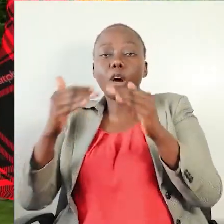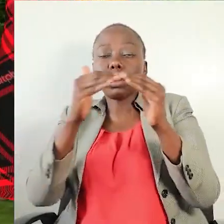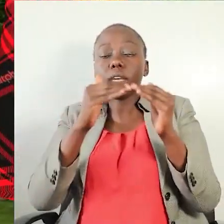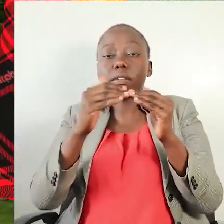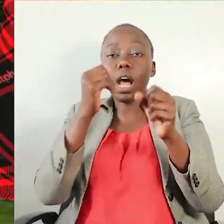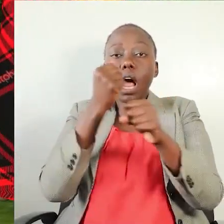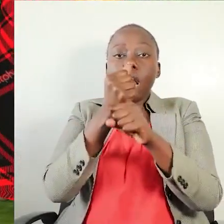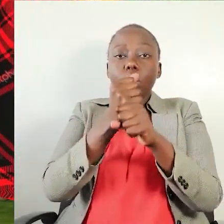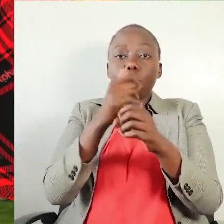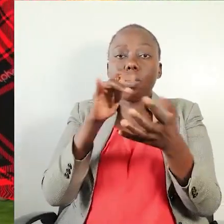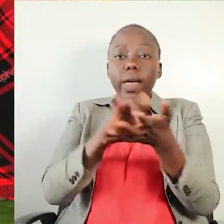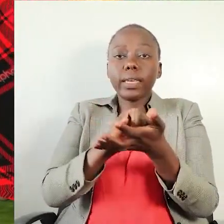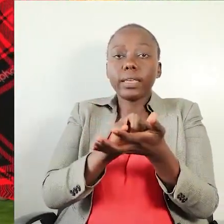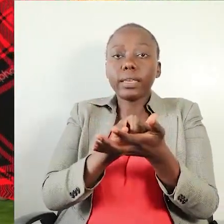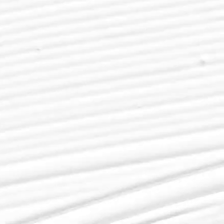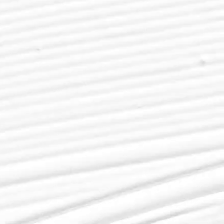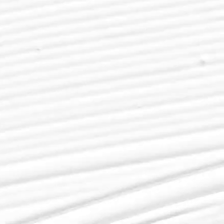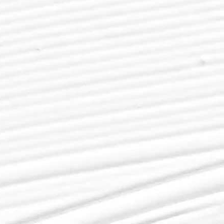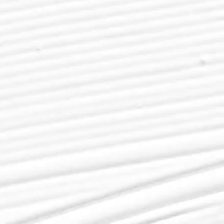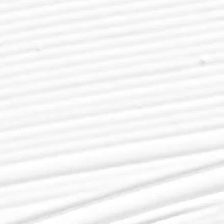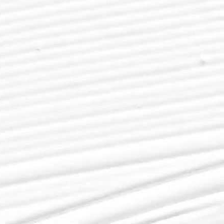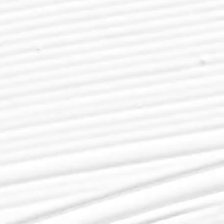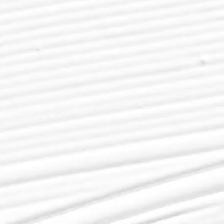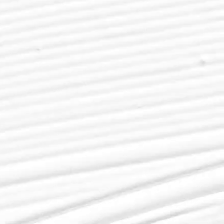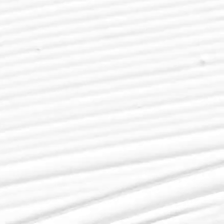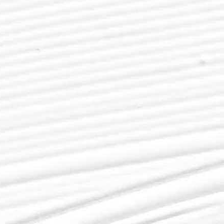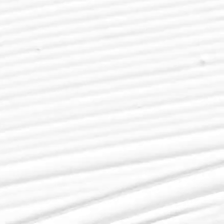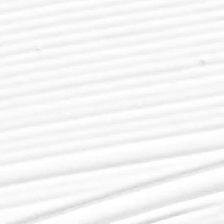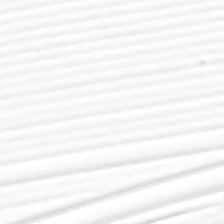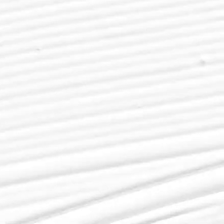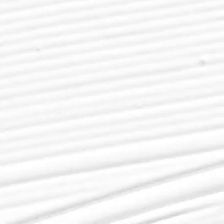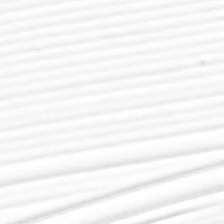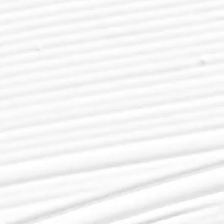Ah, nitafanya hivyo. Ah, nitafanya hivyo.